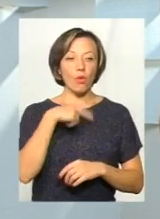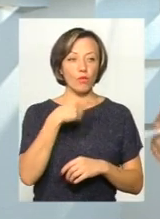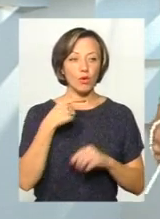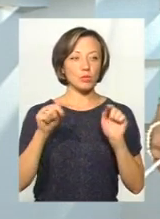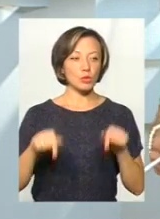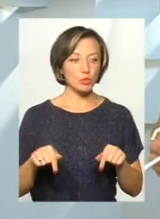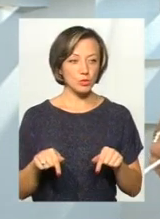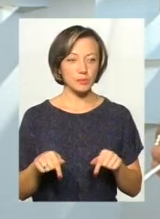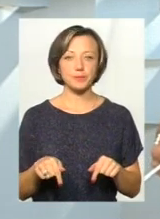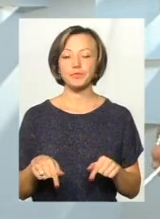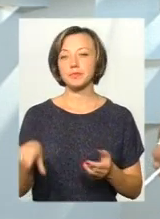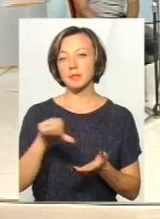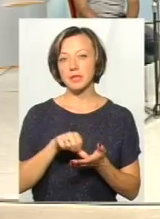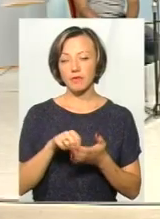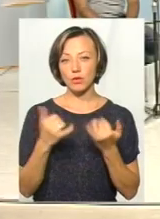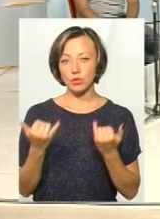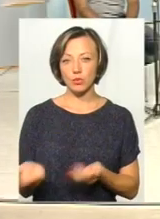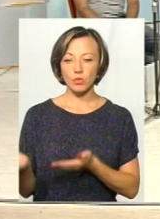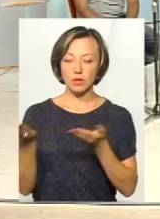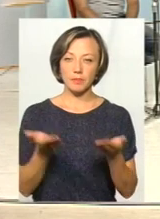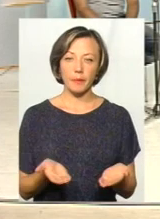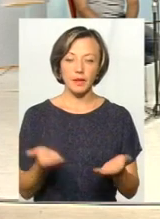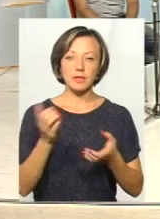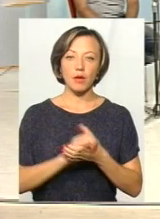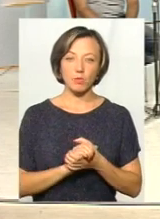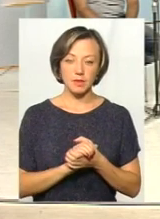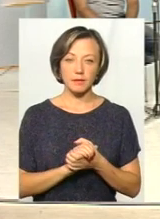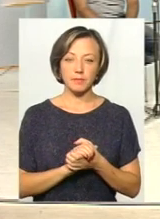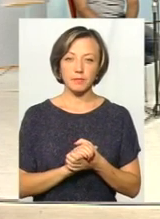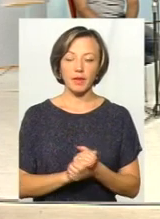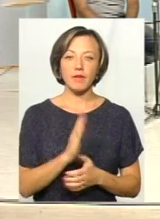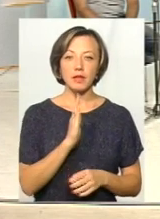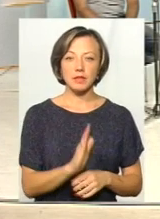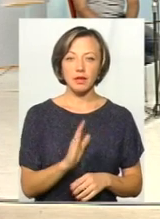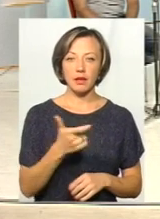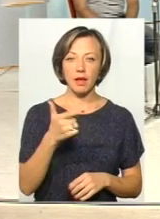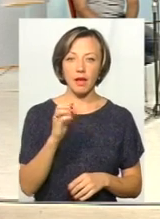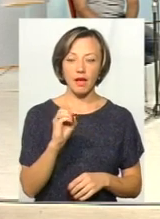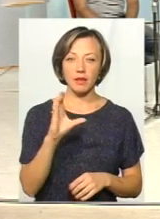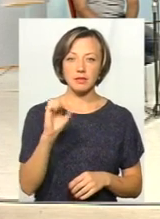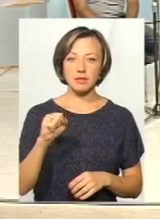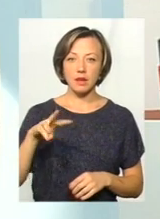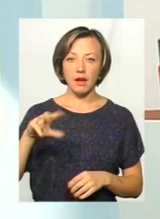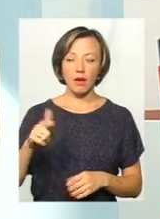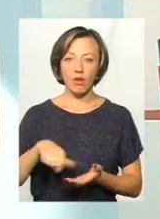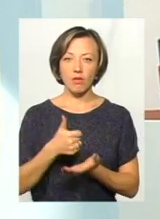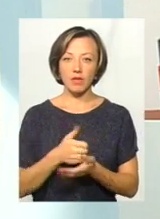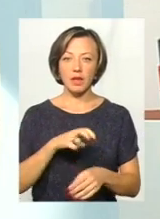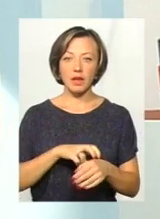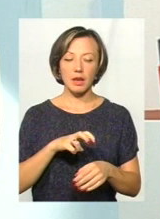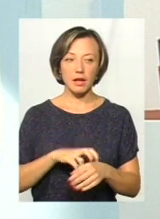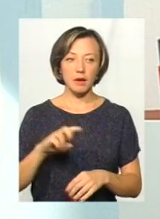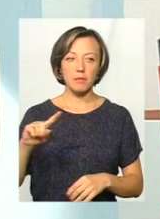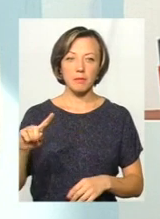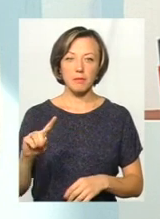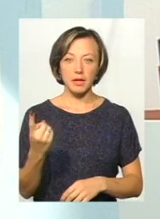в цій студії. Представляю сьогодні наших гостей. Знайомтеся. Валентина Гесаль, головний лікар Хмельницького міського центру первинної